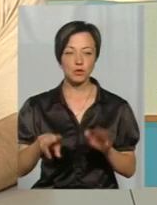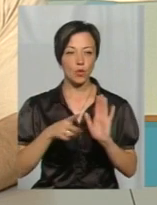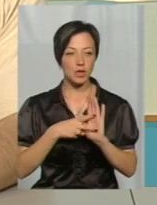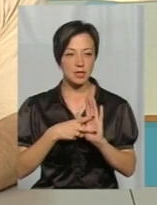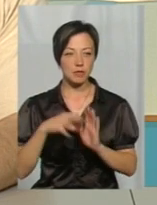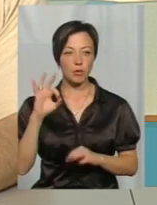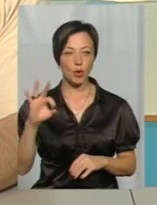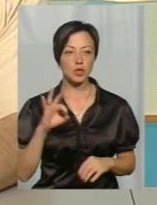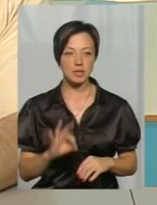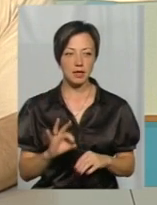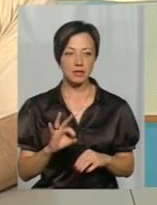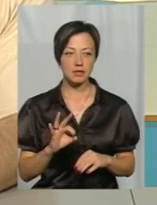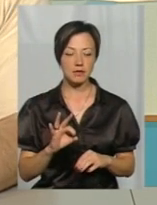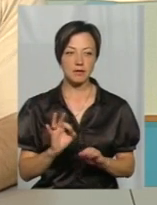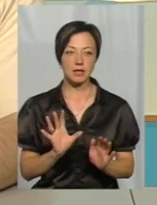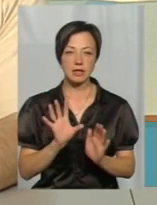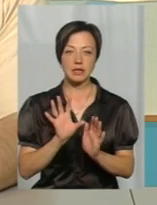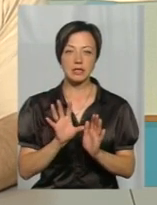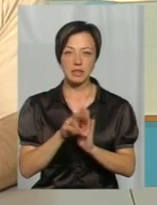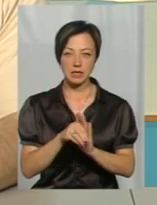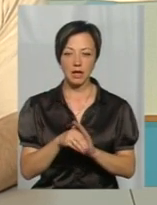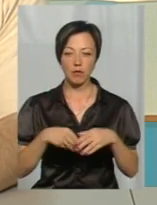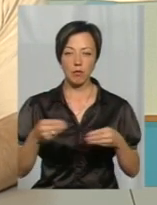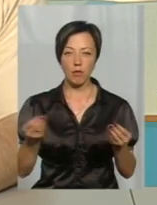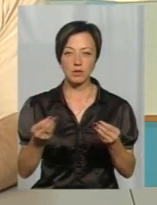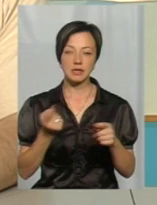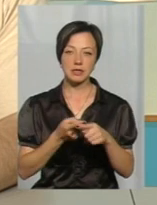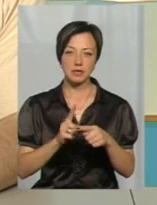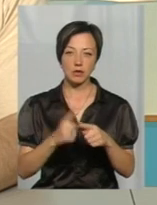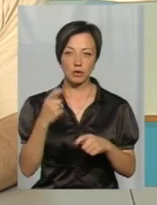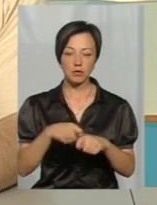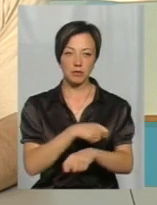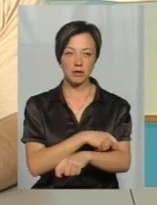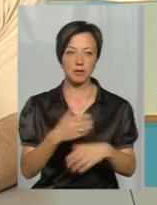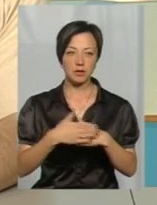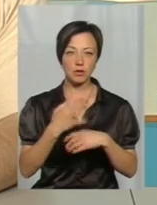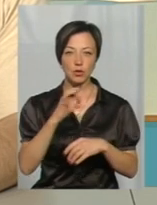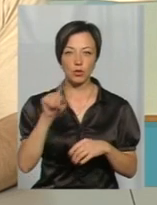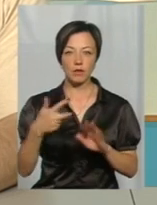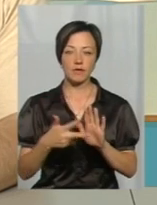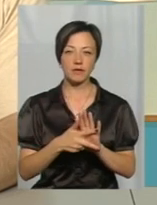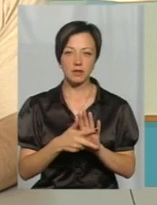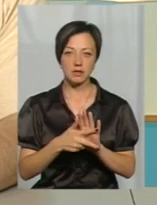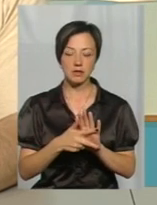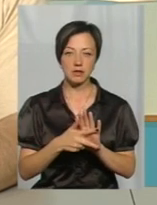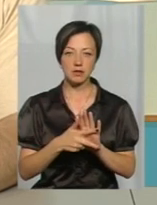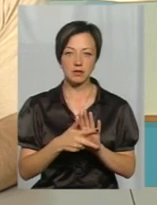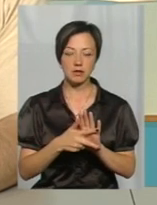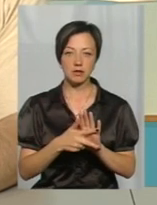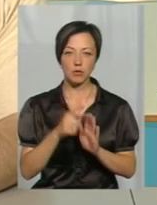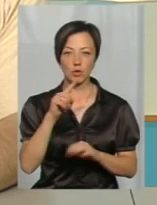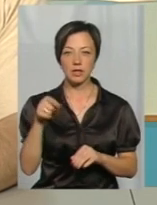% заселення посівів, що складає на квадратний метр десь 0,8, 1,2